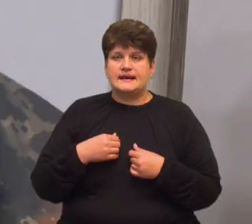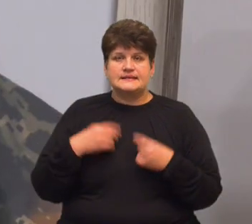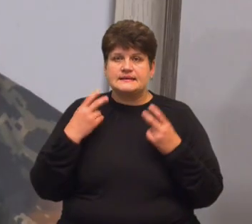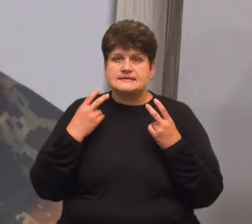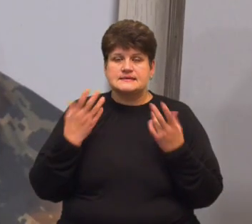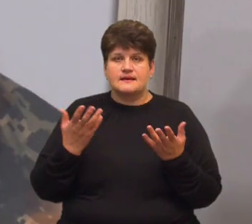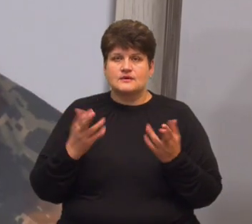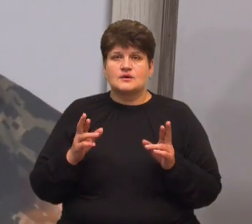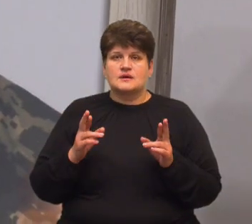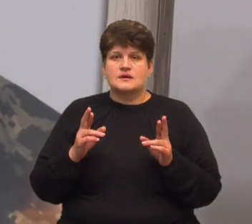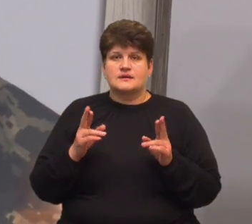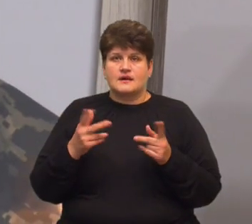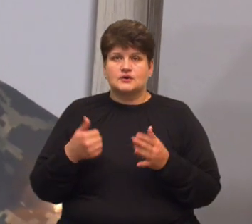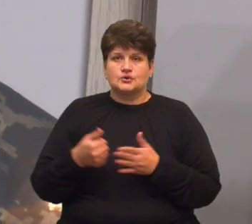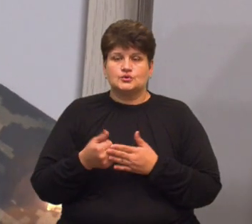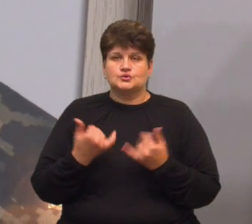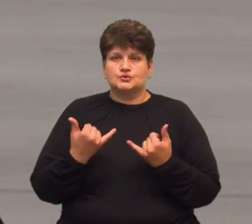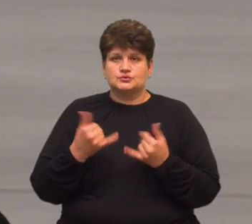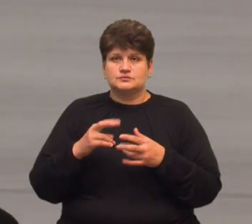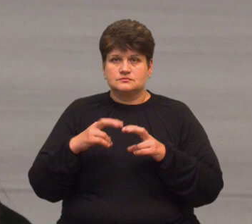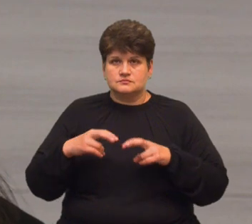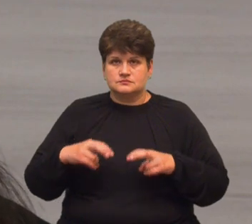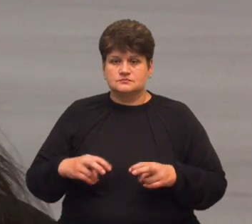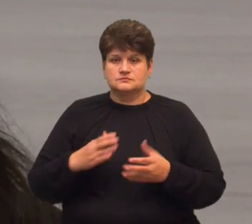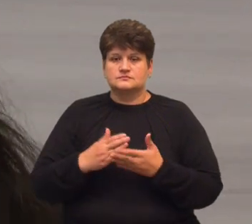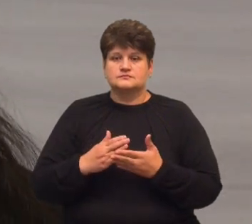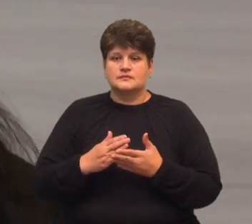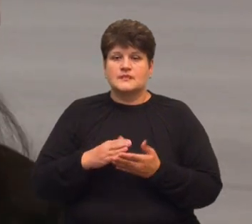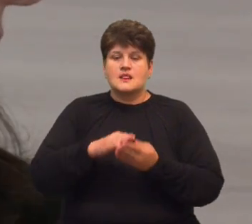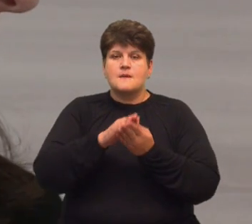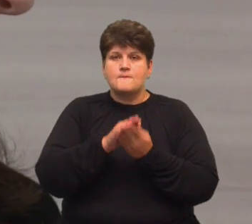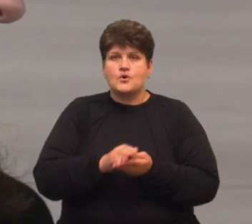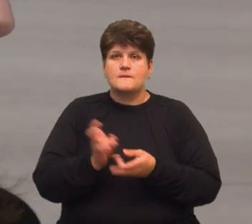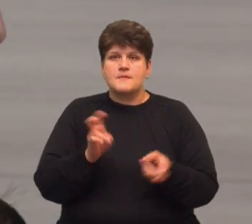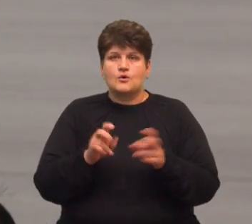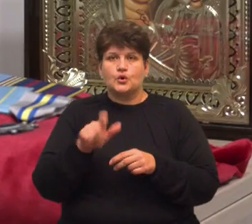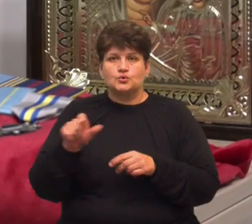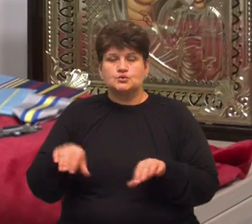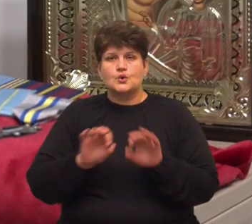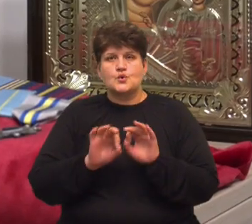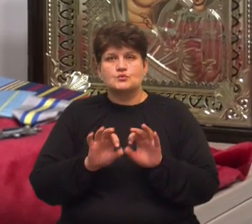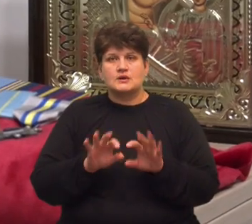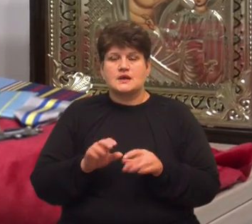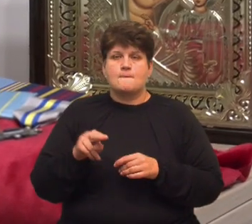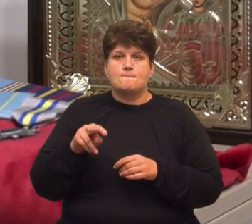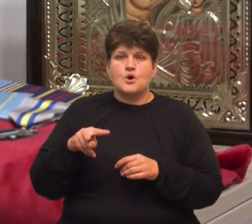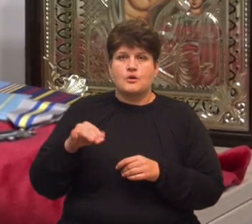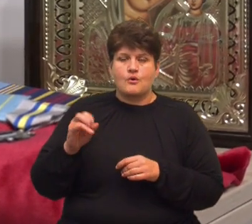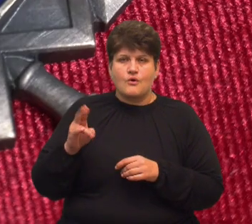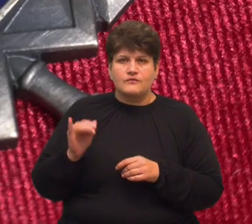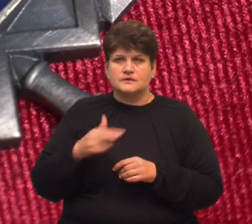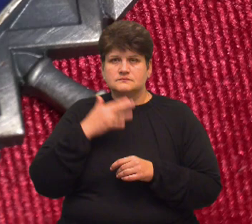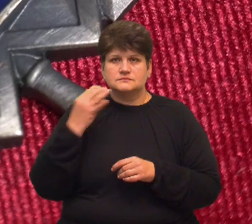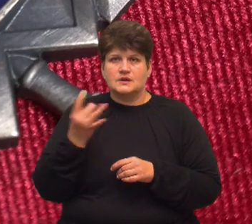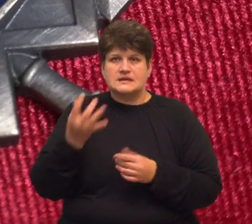до сьогодні триває слідство. На похороні, каже, підходили люди і розповідали, як полковник Лій неодноразово